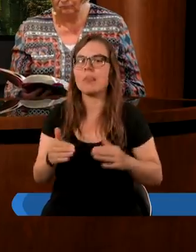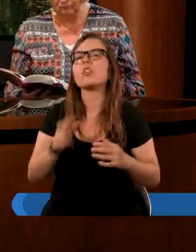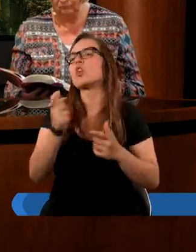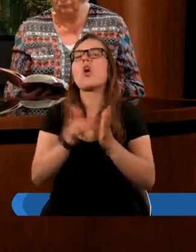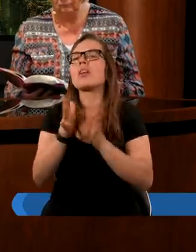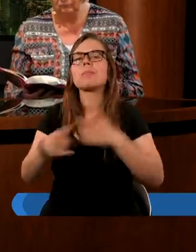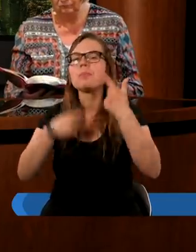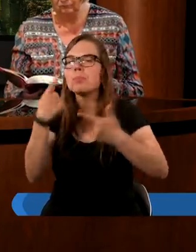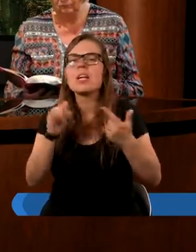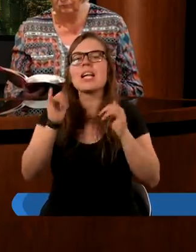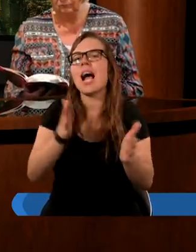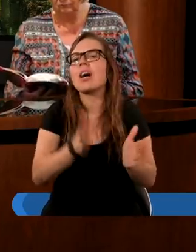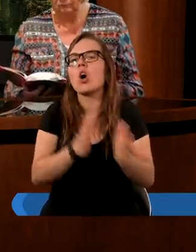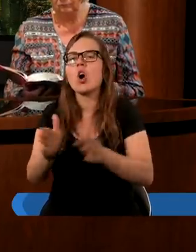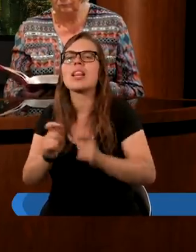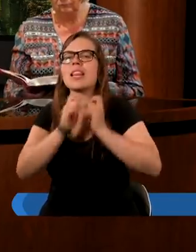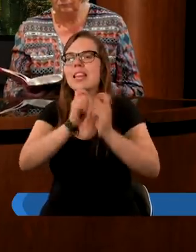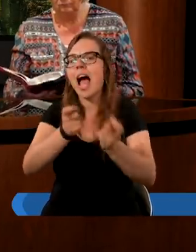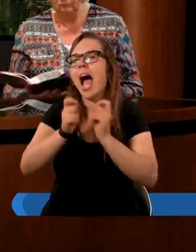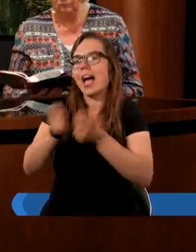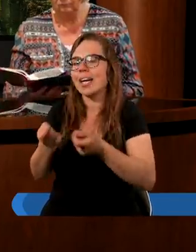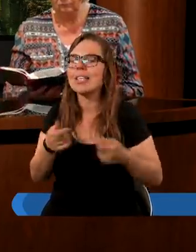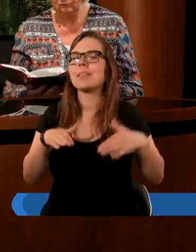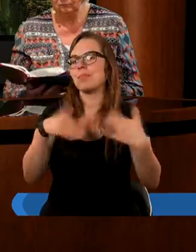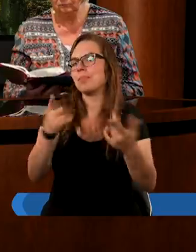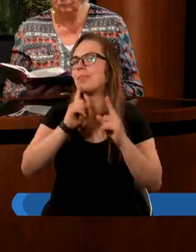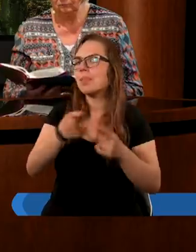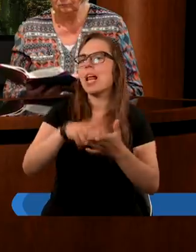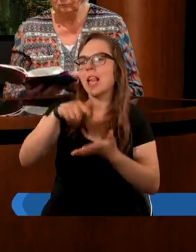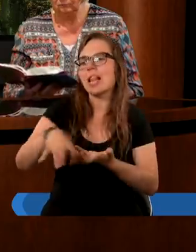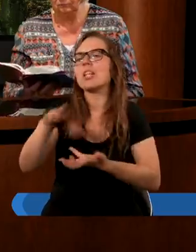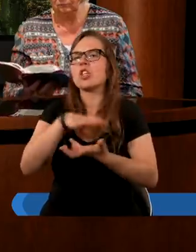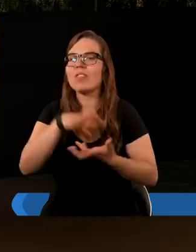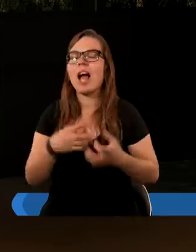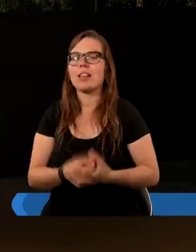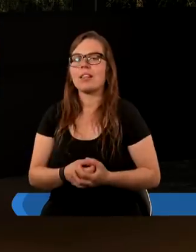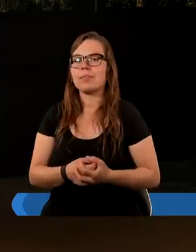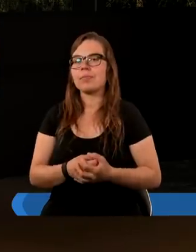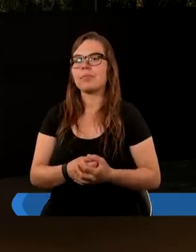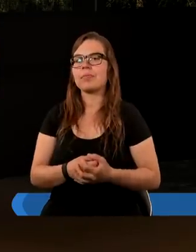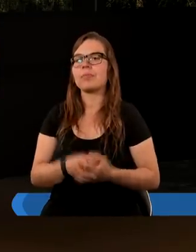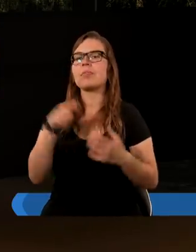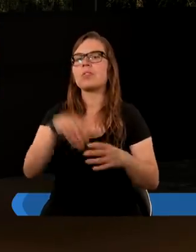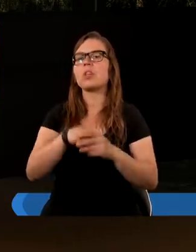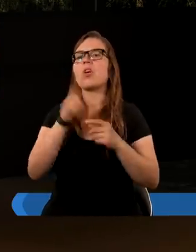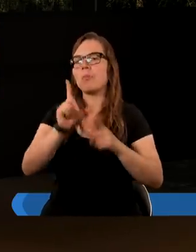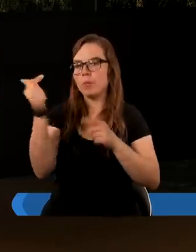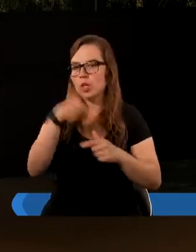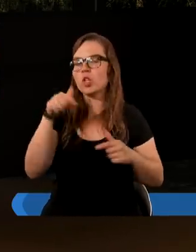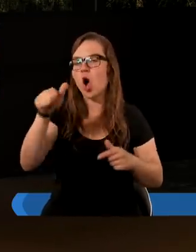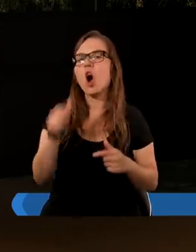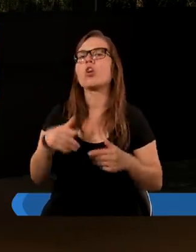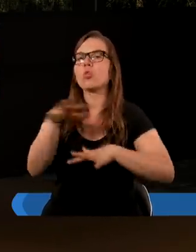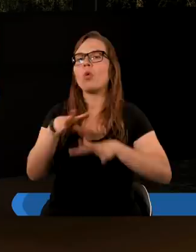zapowiedział? Jaki kolejny dar zesłał na ten świat? Lecz gdy przyjdzie On,